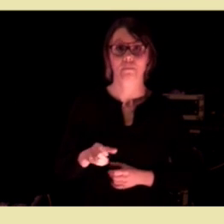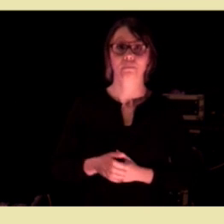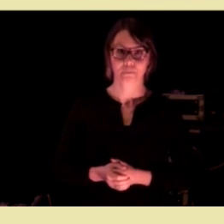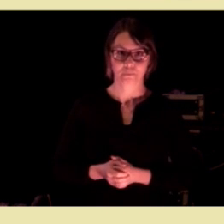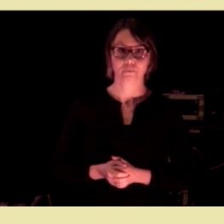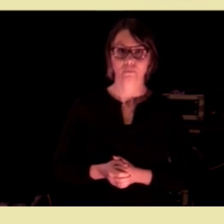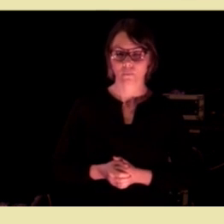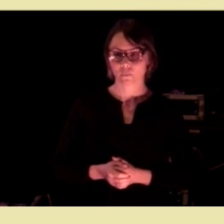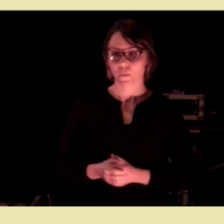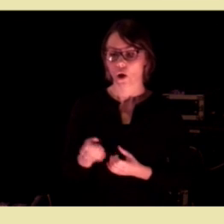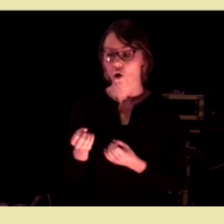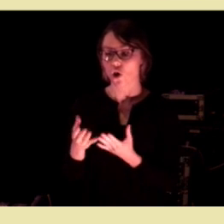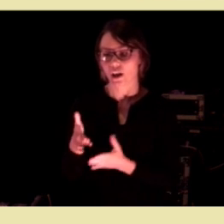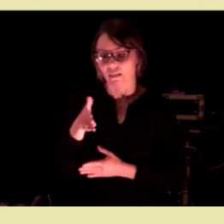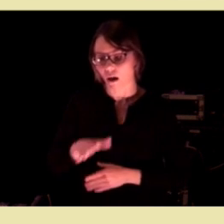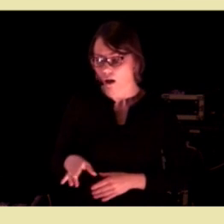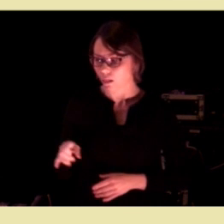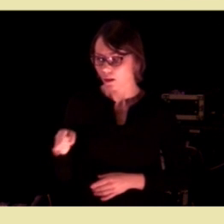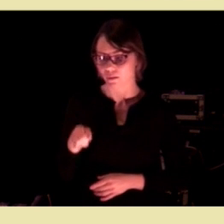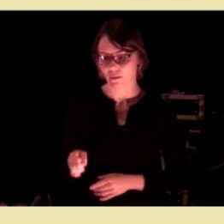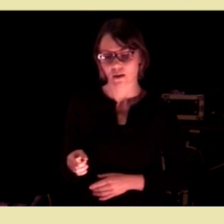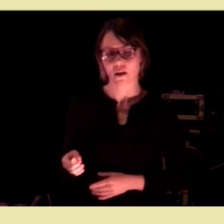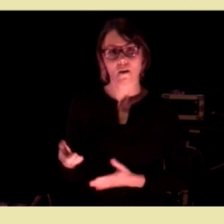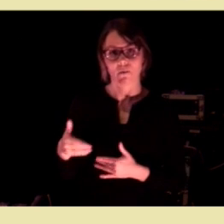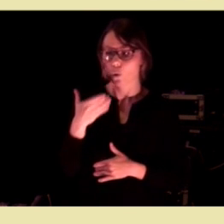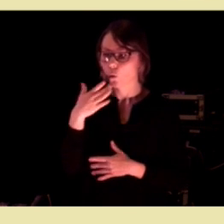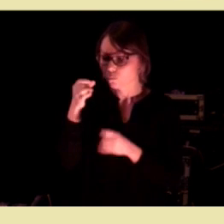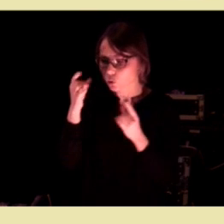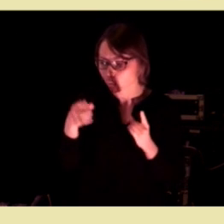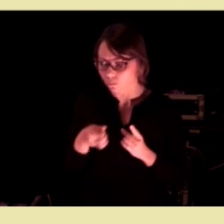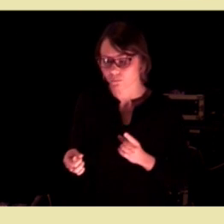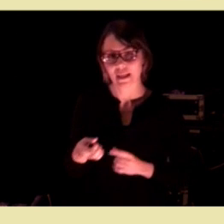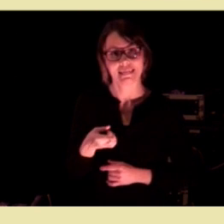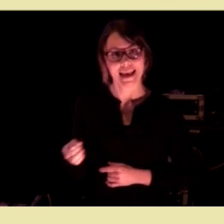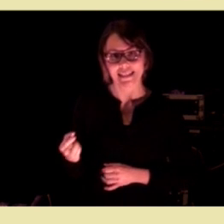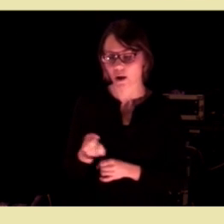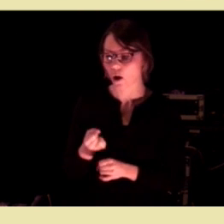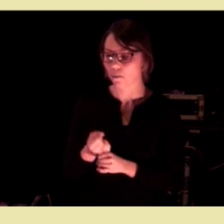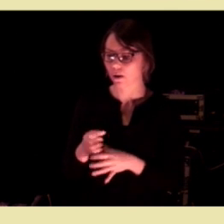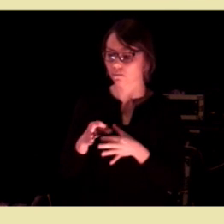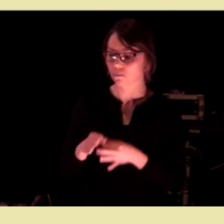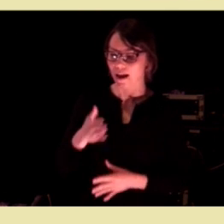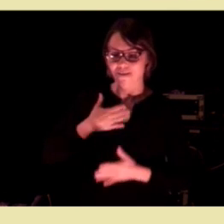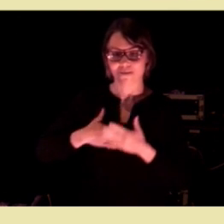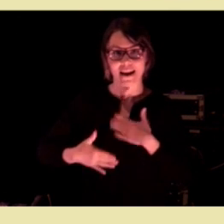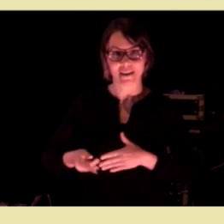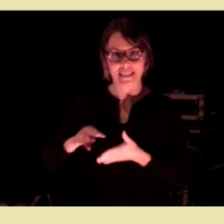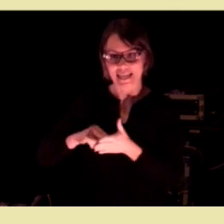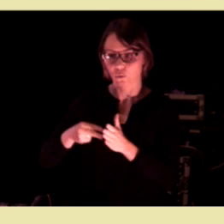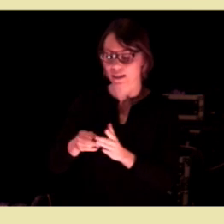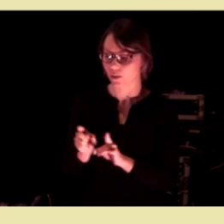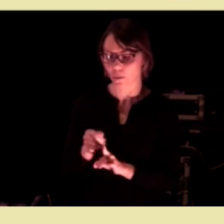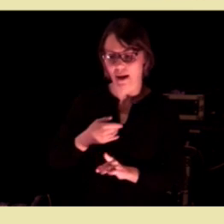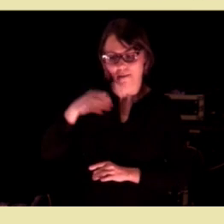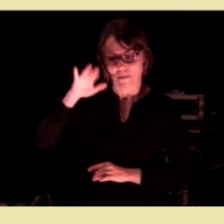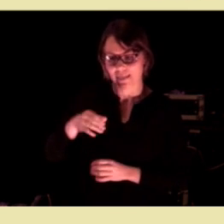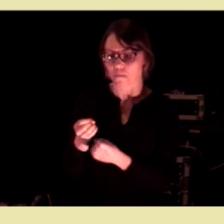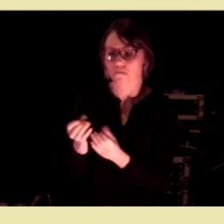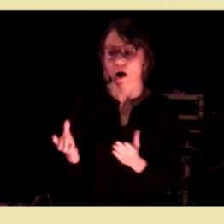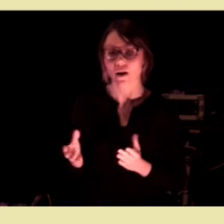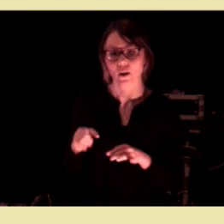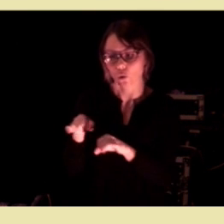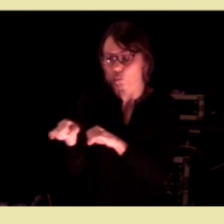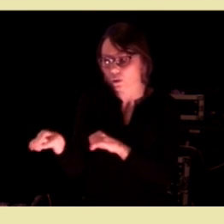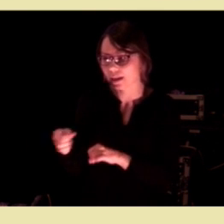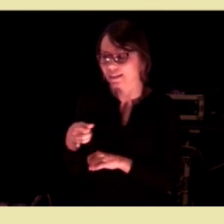Eller i Lyngdal, hvor jeg ble godt informert om deres arbeid med velferdsteknologi, som jeg vet at veldig mange